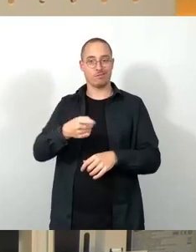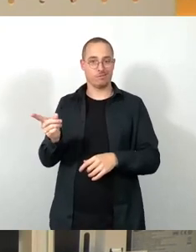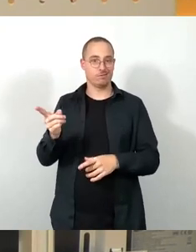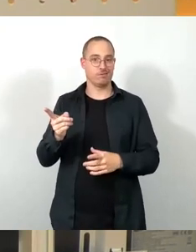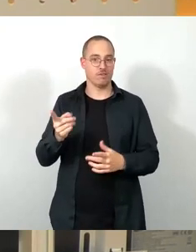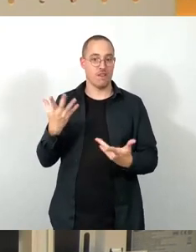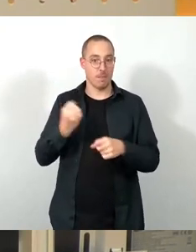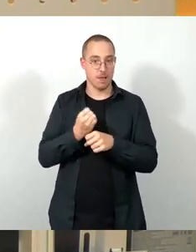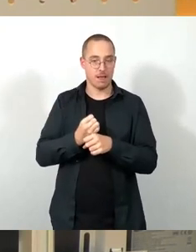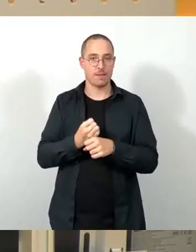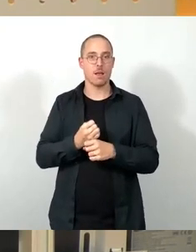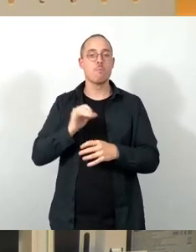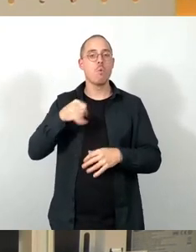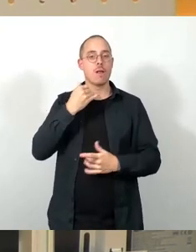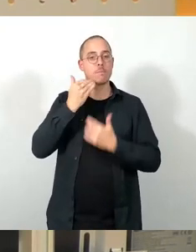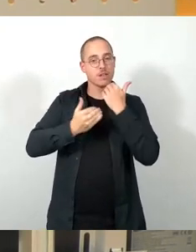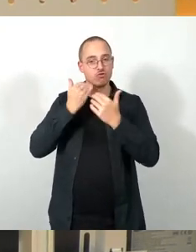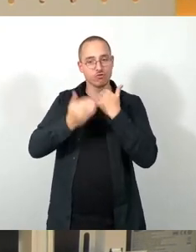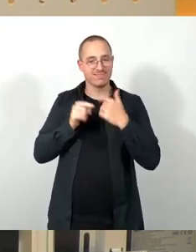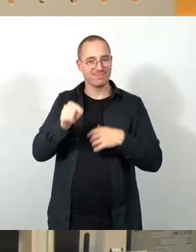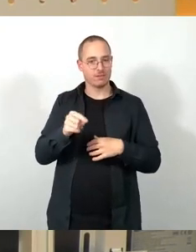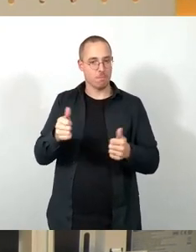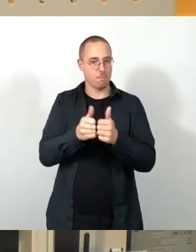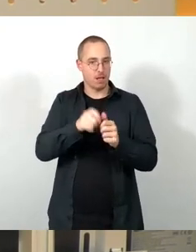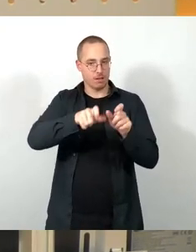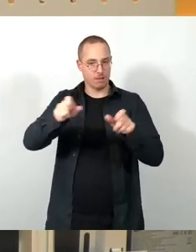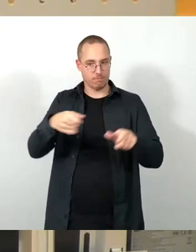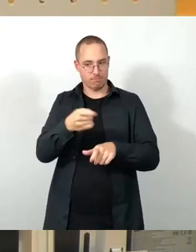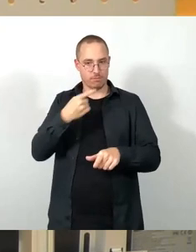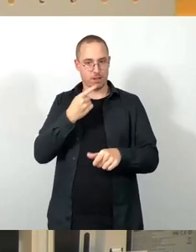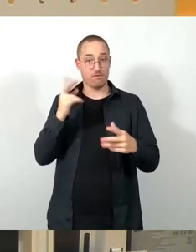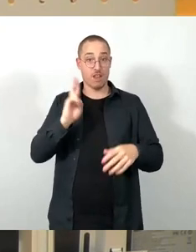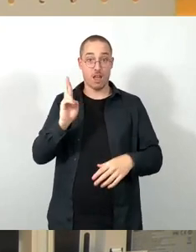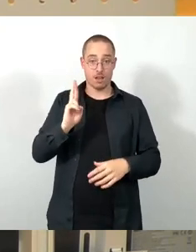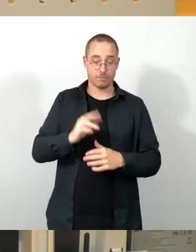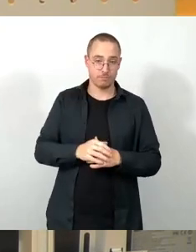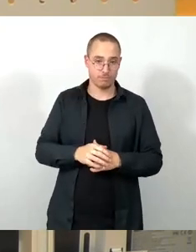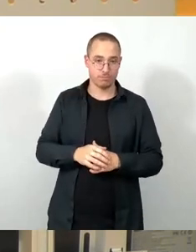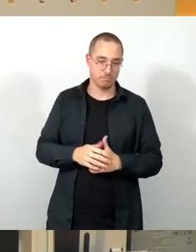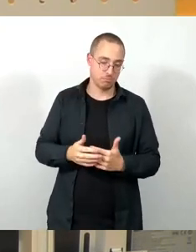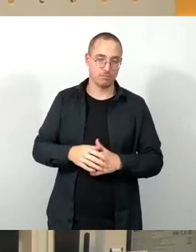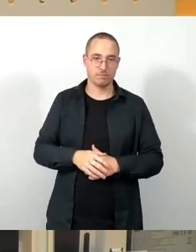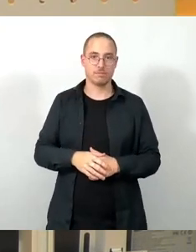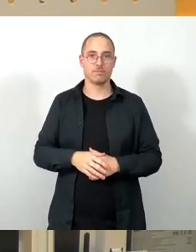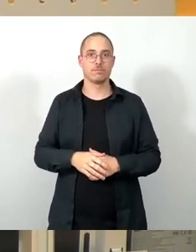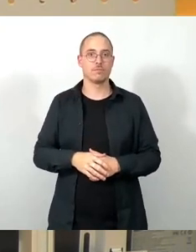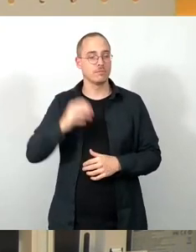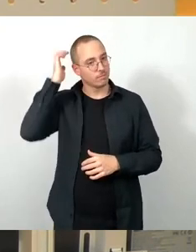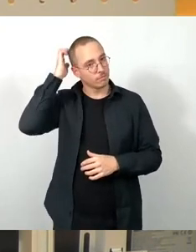Netzwerkpartner vor Ort benannt. Ich zitiere. Über die Grunauer Stadtteilrunde sind Akteure aus dem